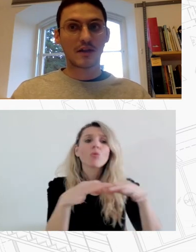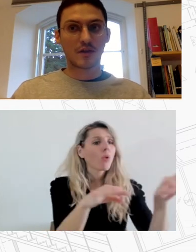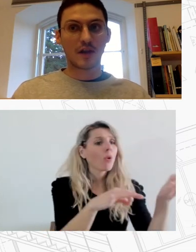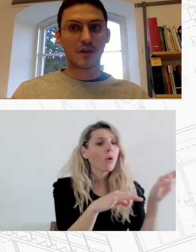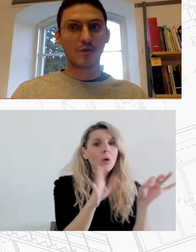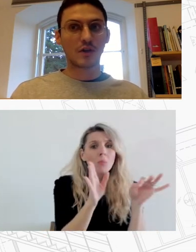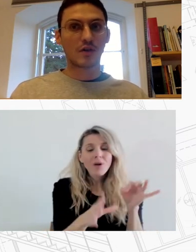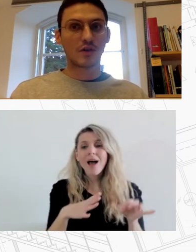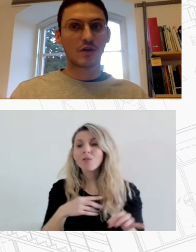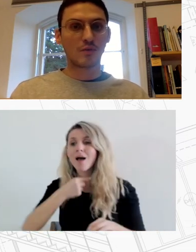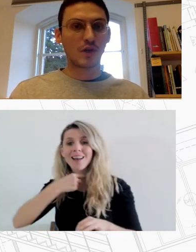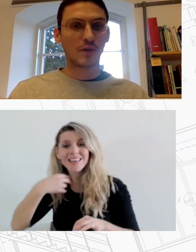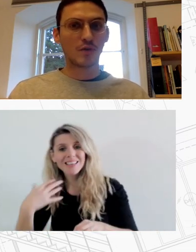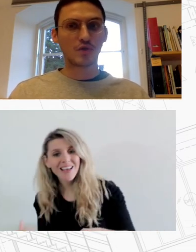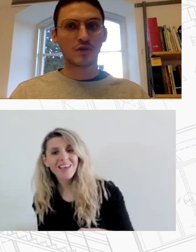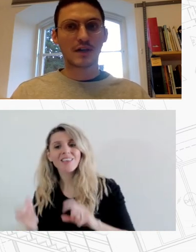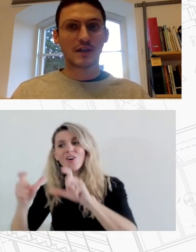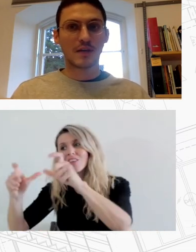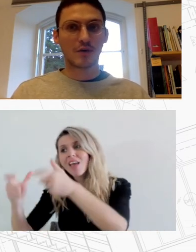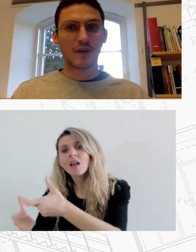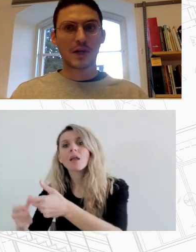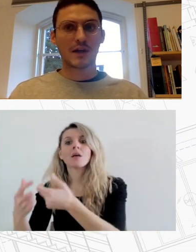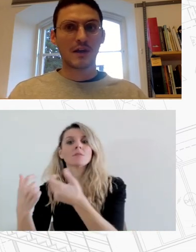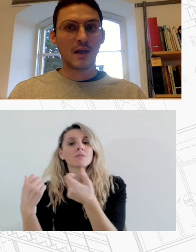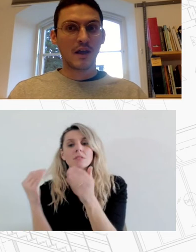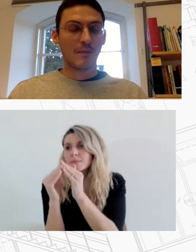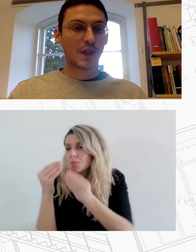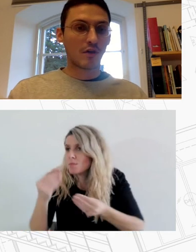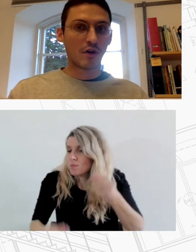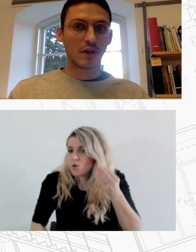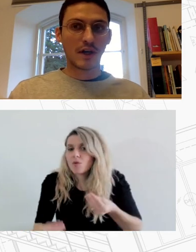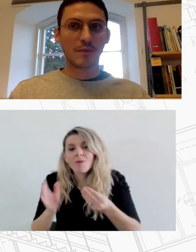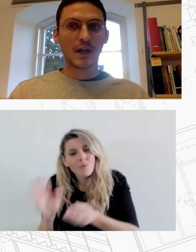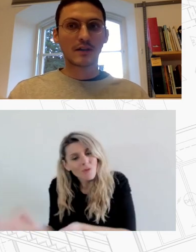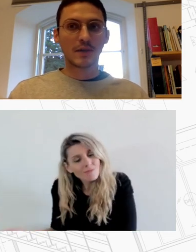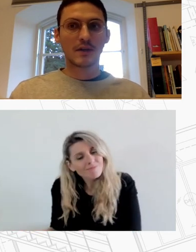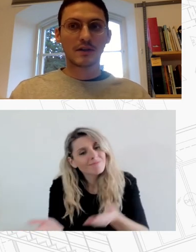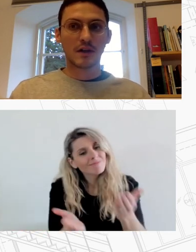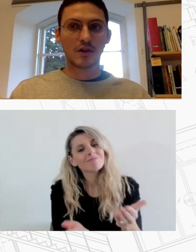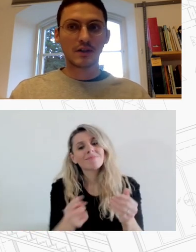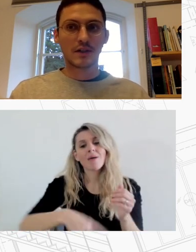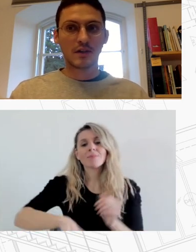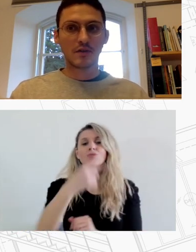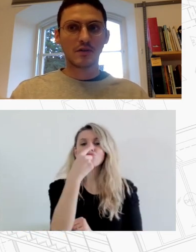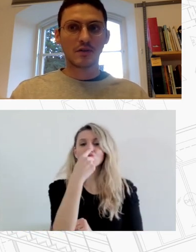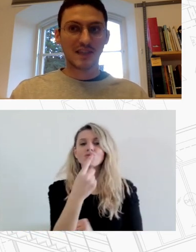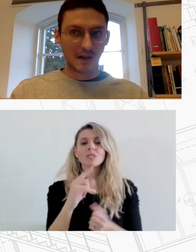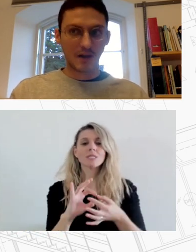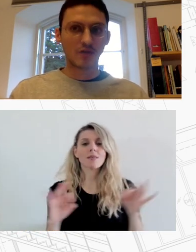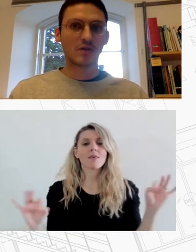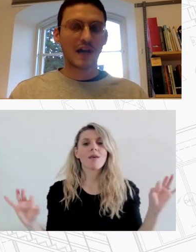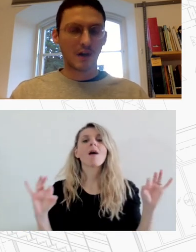ανθρώπων και νοικοκυριών που αντιμετωπίζουν εστεγαστικά προκλήματα Μεθοδολογικά επιλέξαμε τη συλλογή στοιχείων